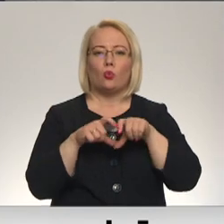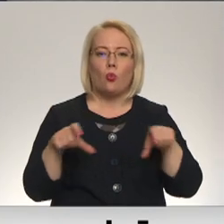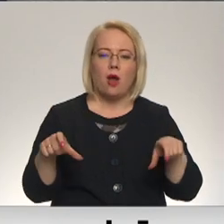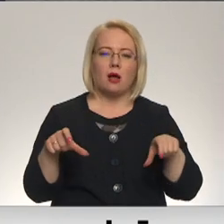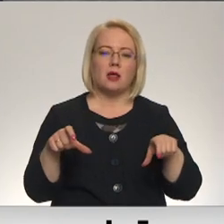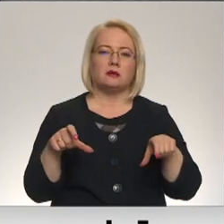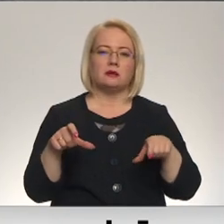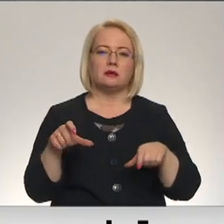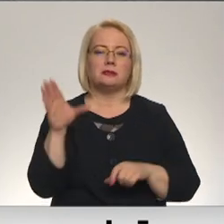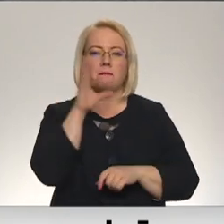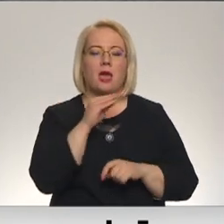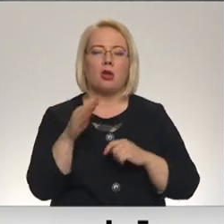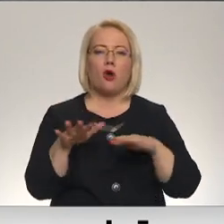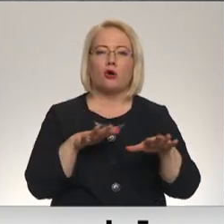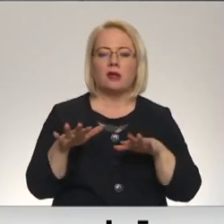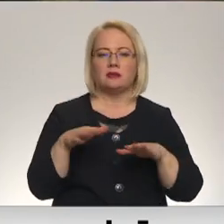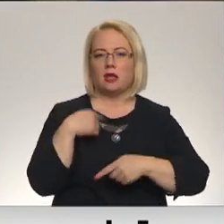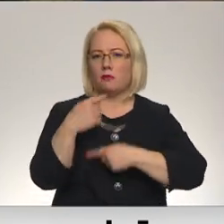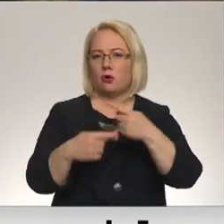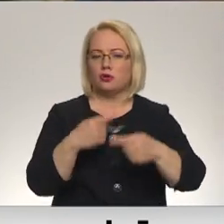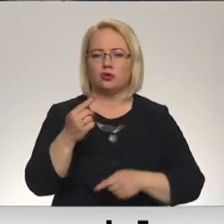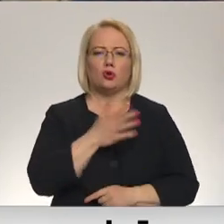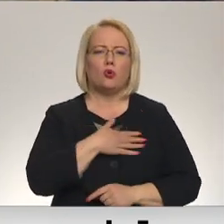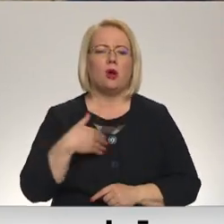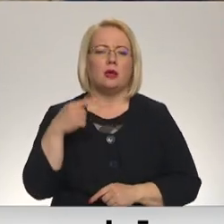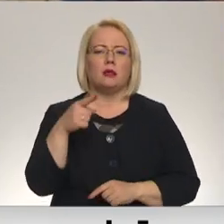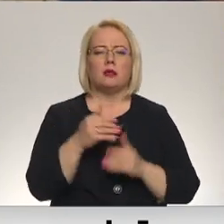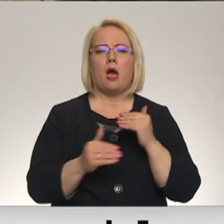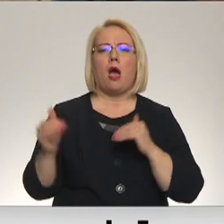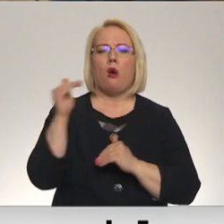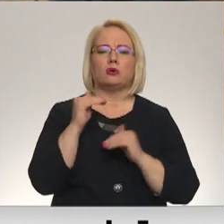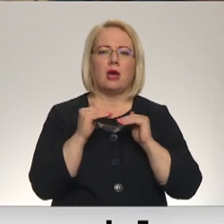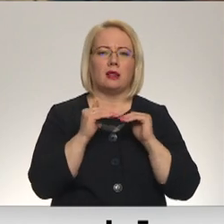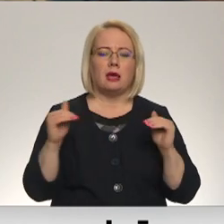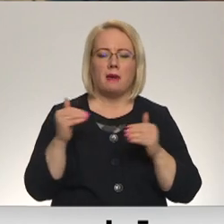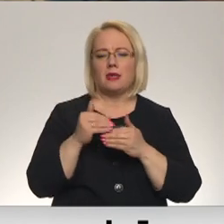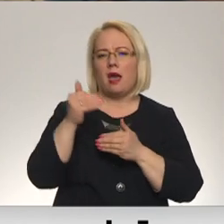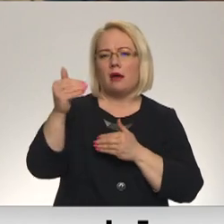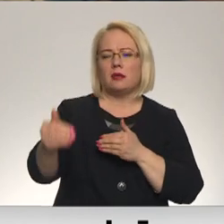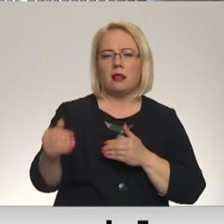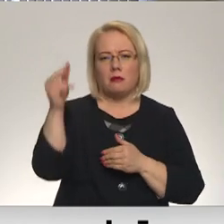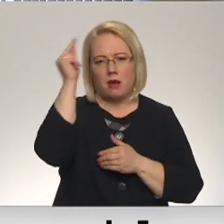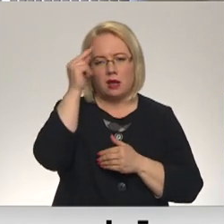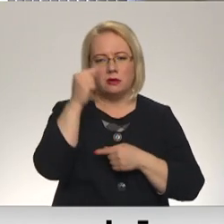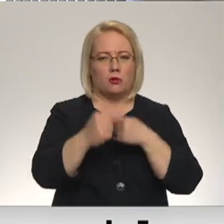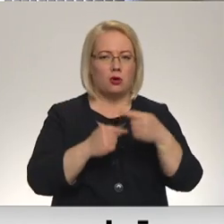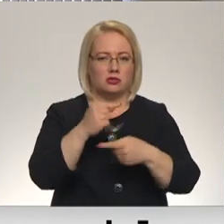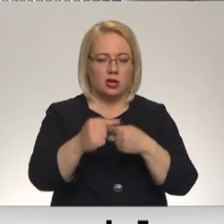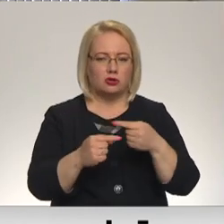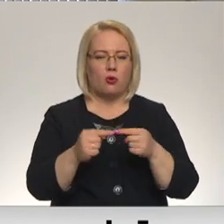spēja organizēt procesu ļoti augstā līmenī, atālināto mācību procesu un